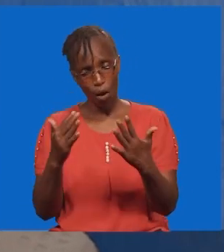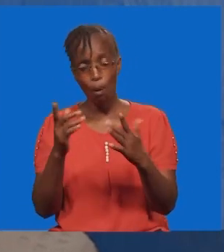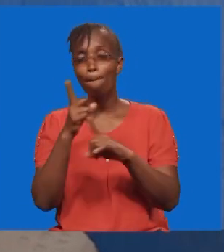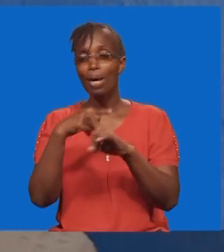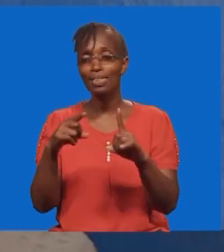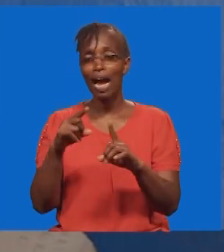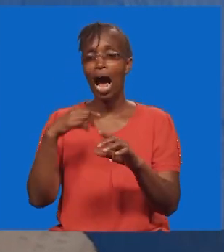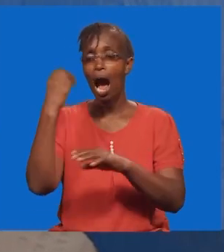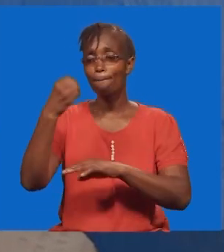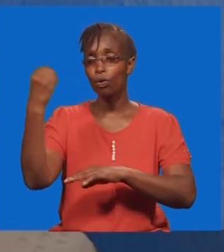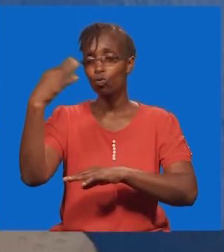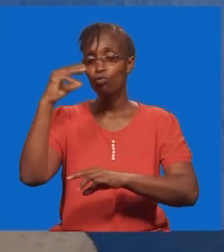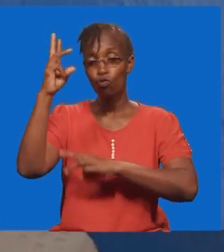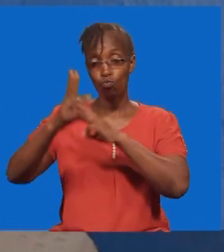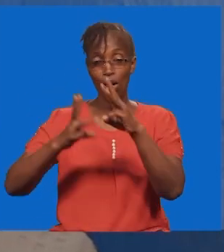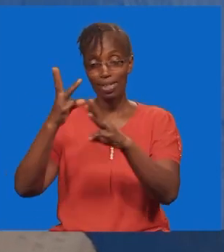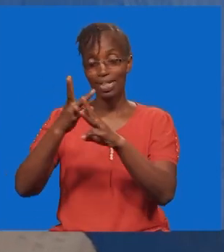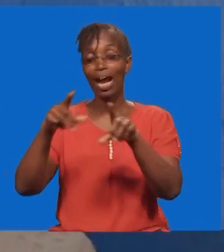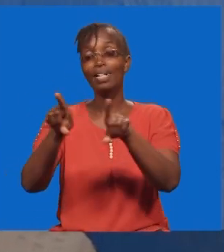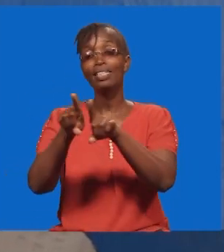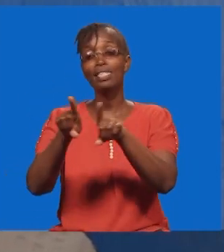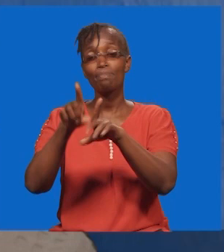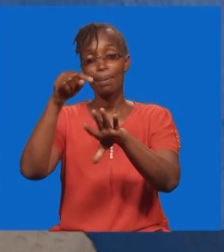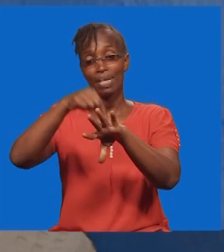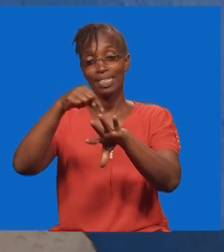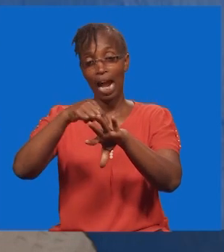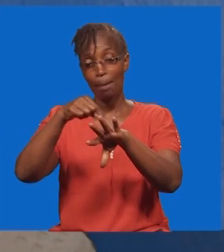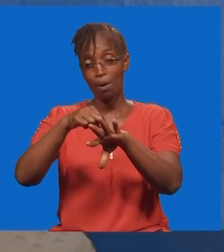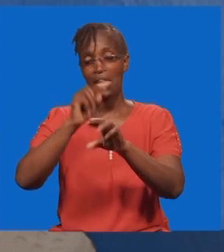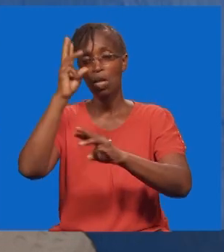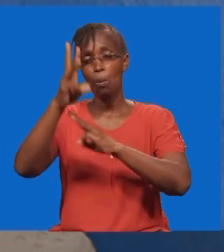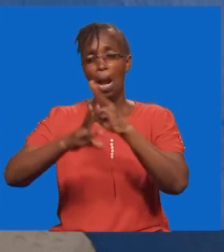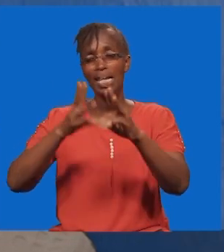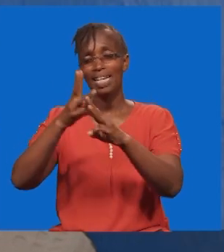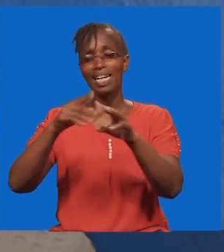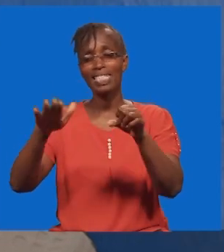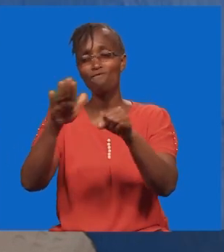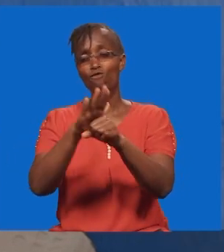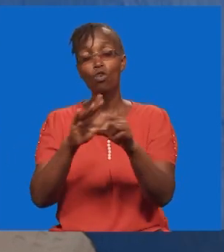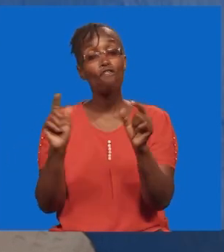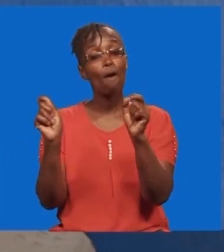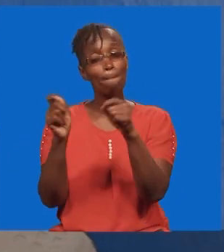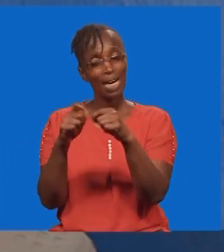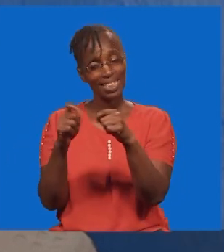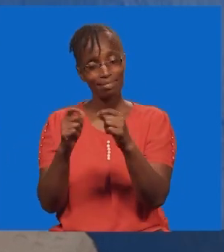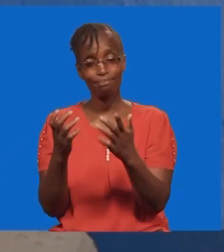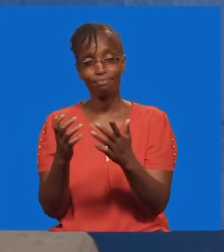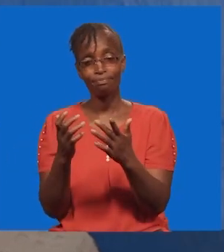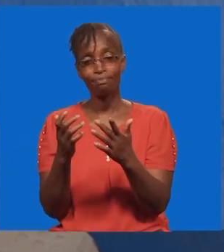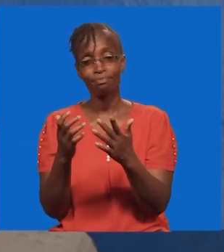Lakini kwa upande ule mungini, tunaishi katika ulimwengu ambao unamachungu unautchungu.